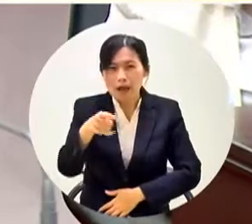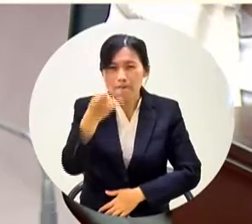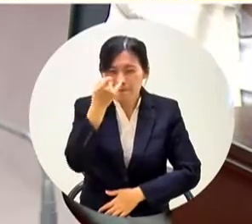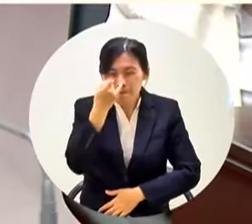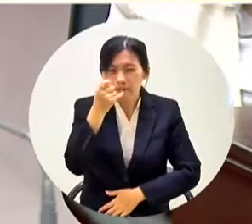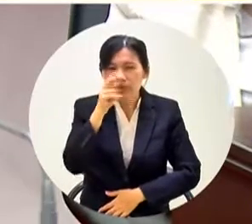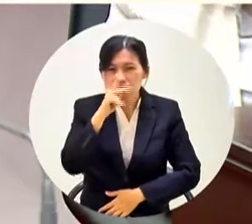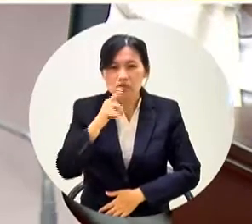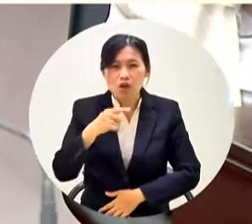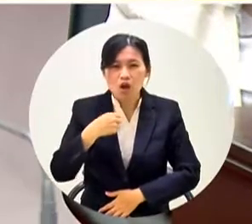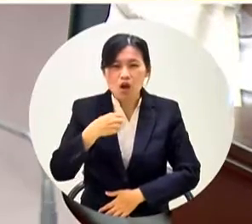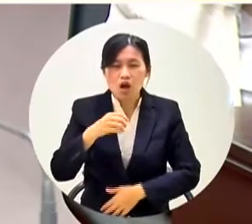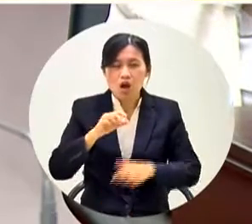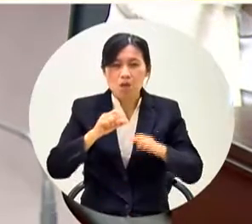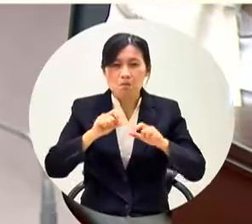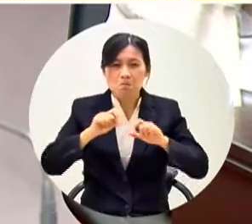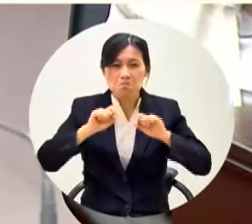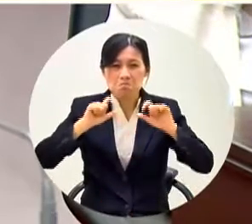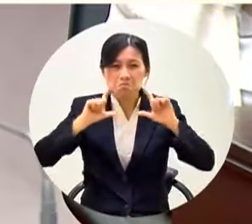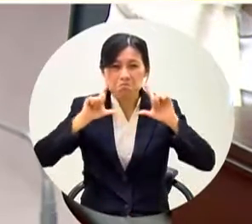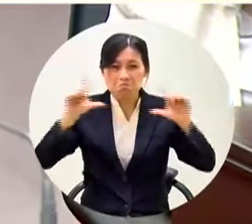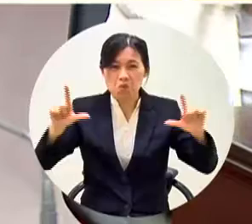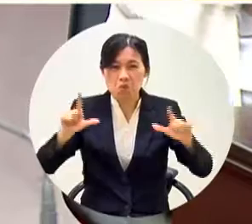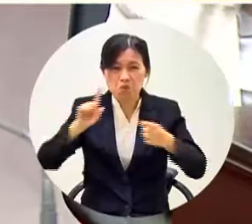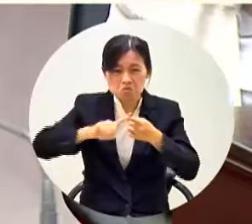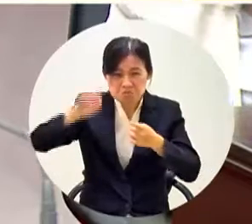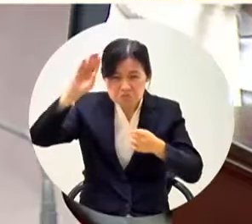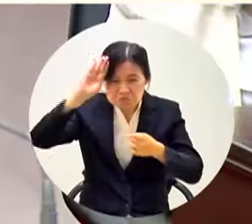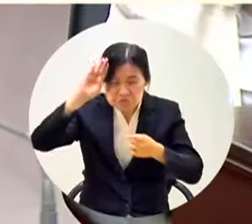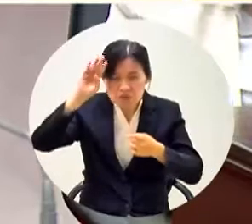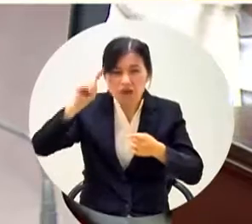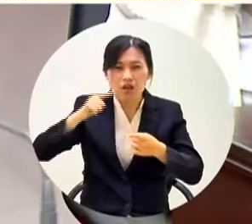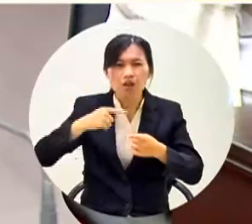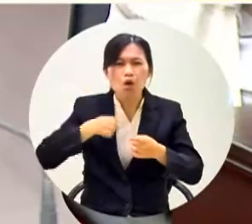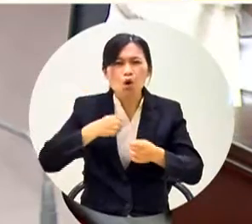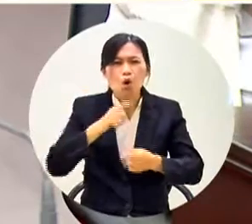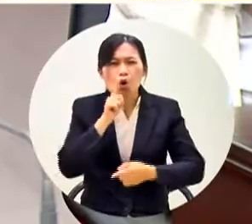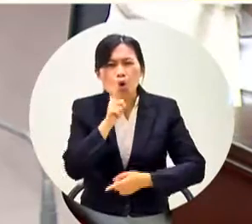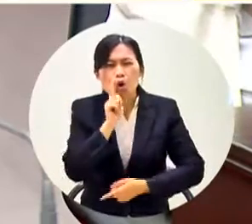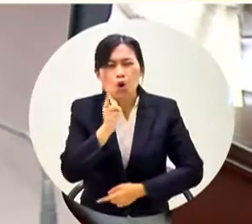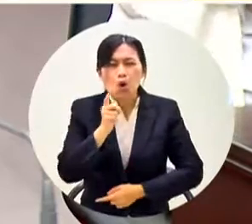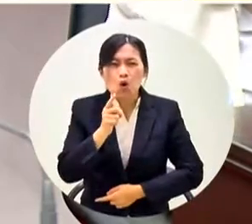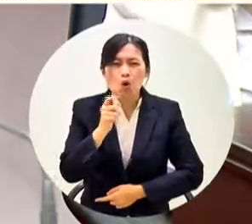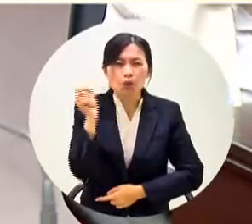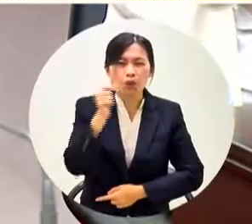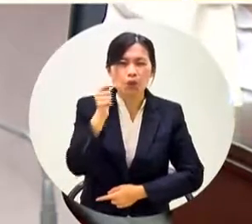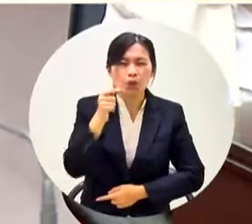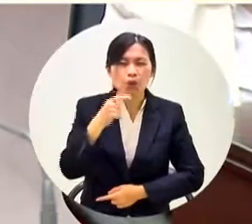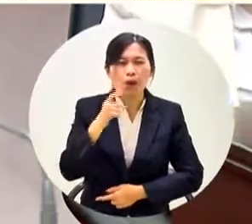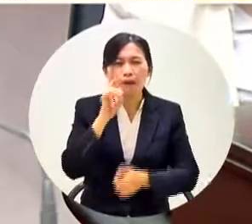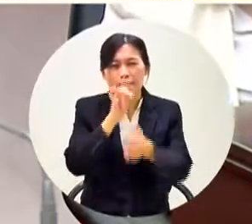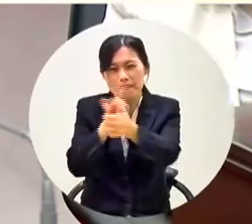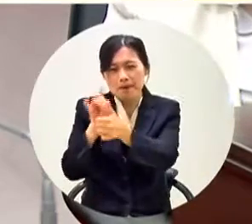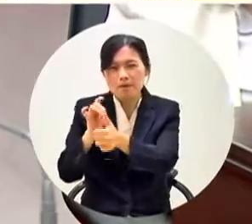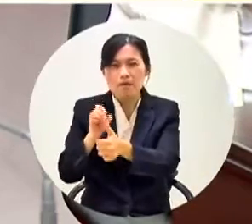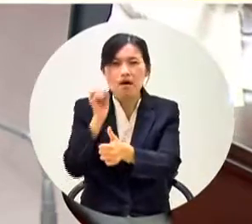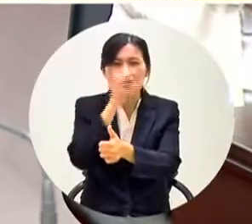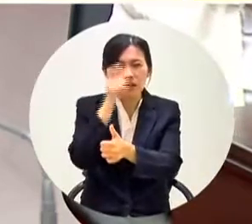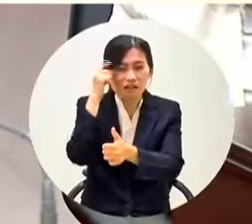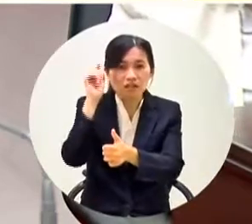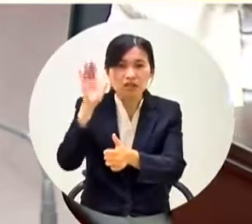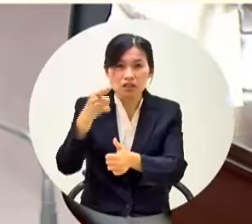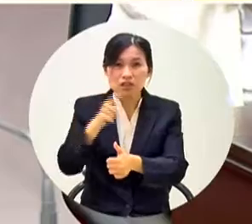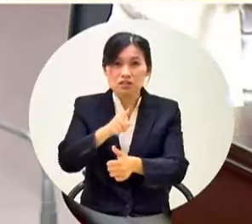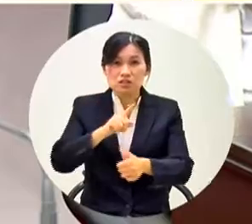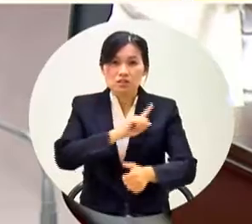對不起我就要怎樣錢還是怎樣還是會說了太快所以我跳票要死黨這都沒關係但是他本身要面